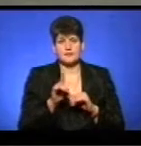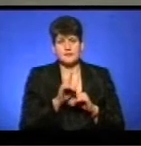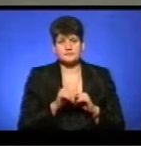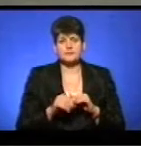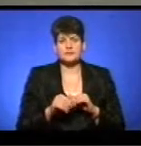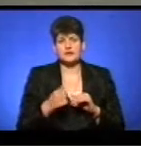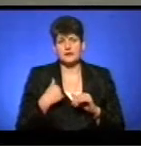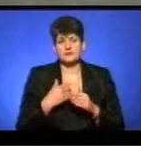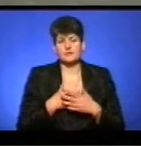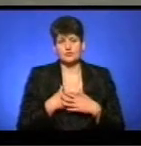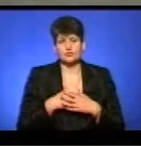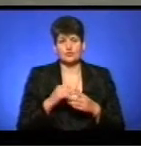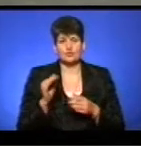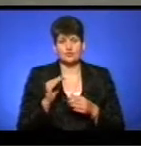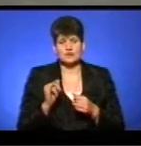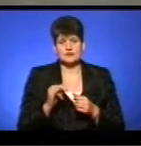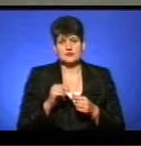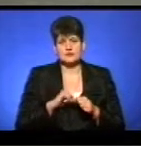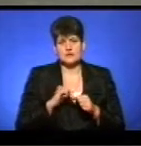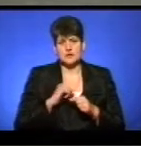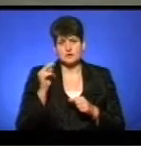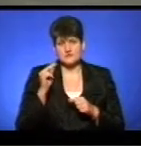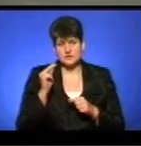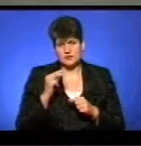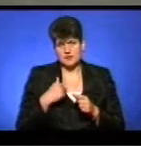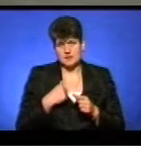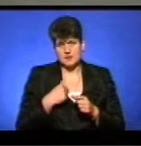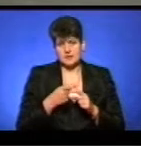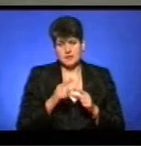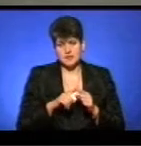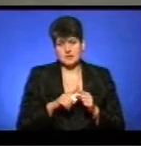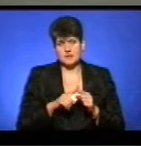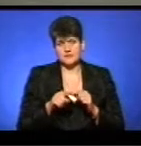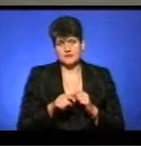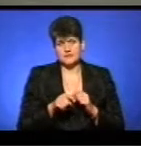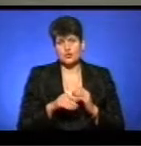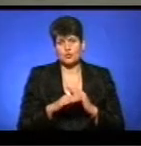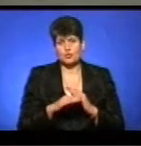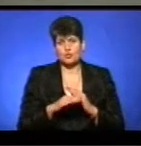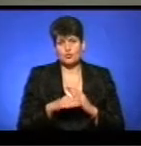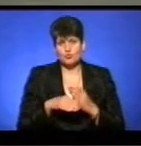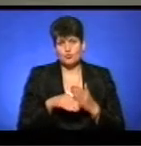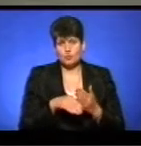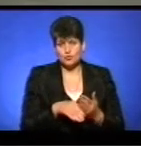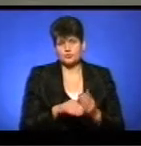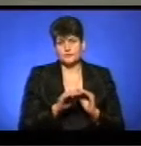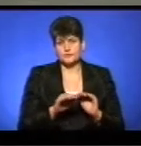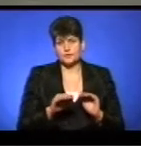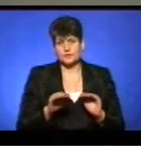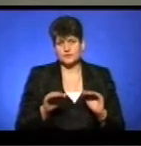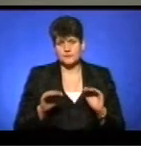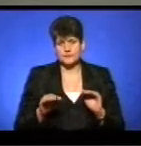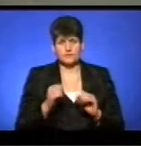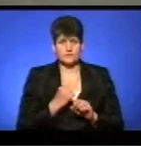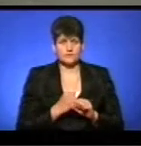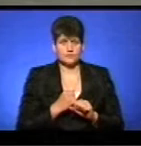люблю фізику, стараюся її вивчати. І, як на мене, ці прилади допоможуть учням в роботах,